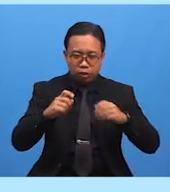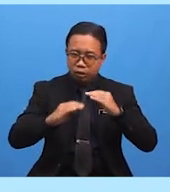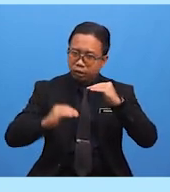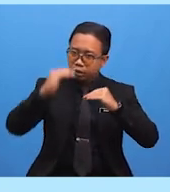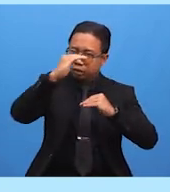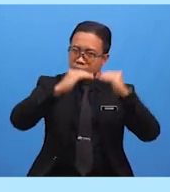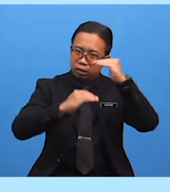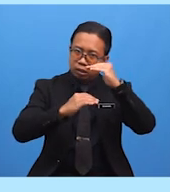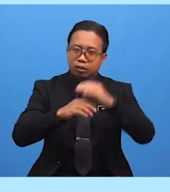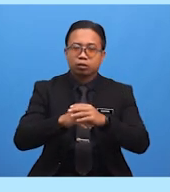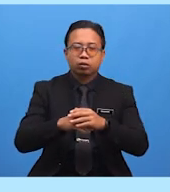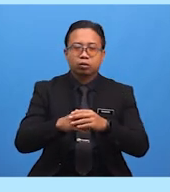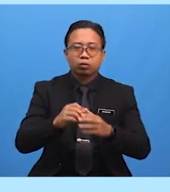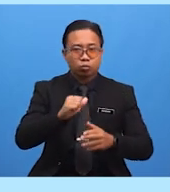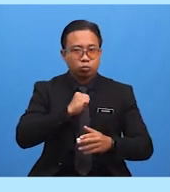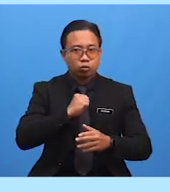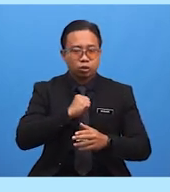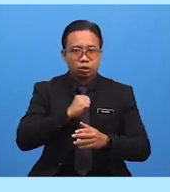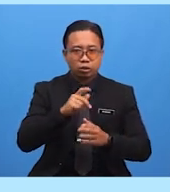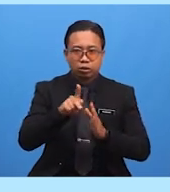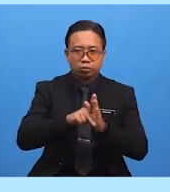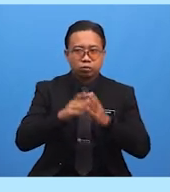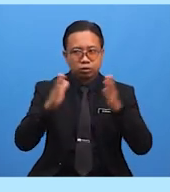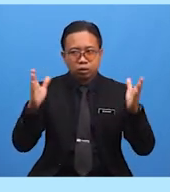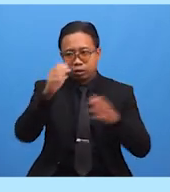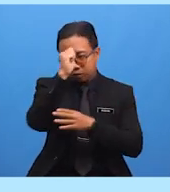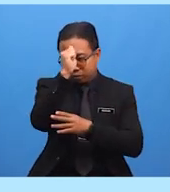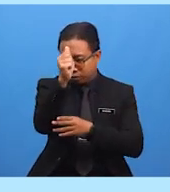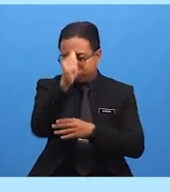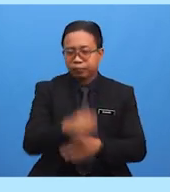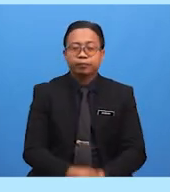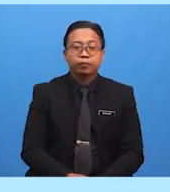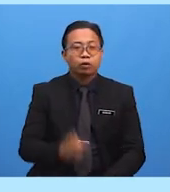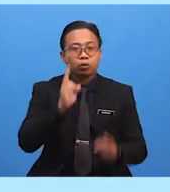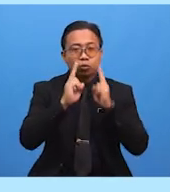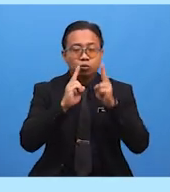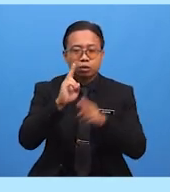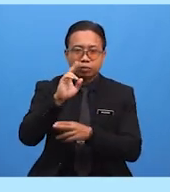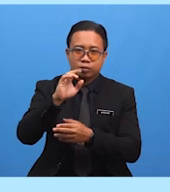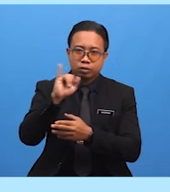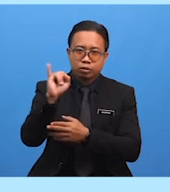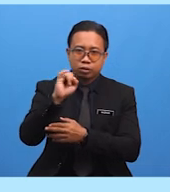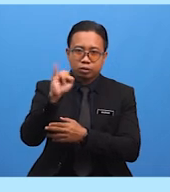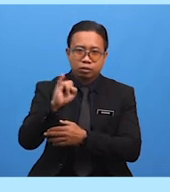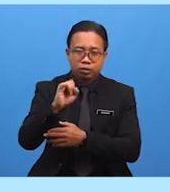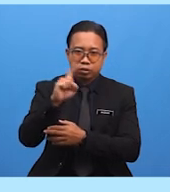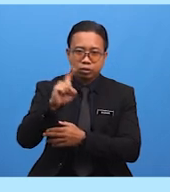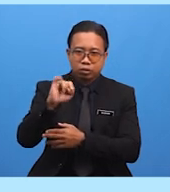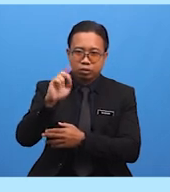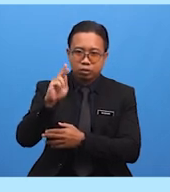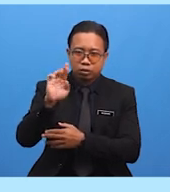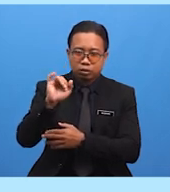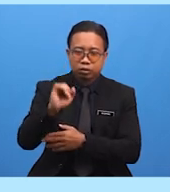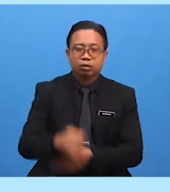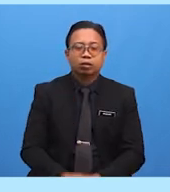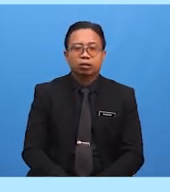Memuji Kebesaran Allah Ucapkanlah Zikir Memuji Keindahan Ciptaan Allah